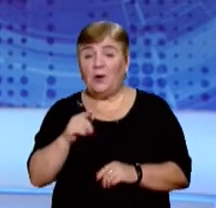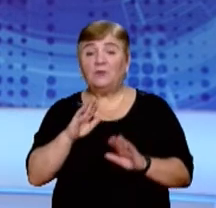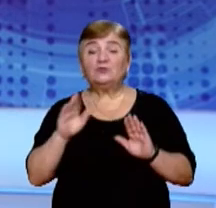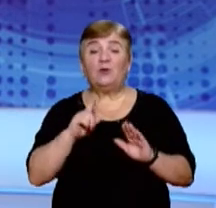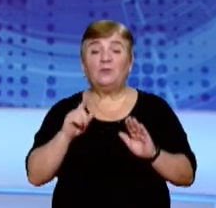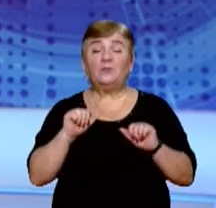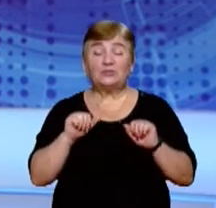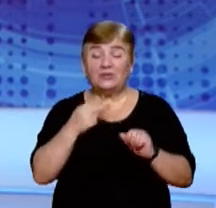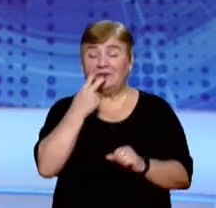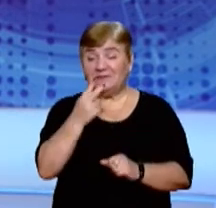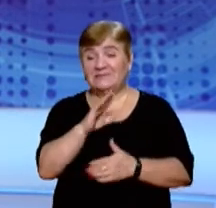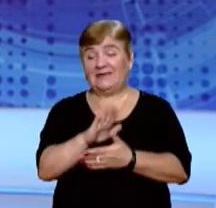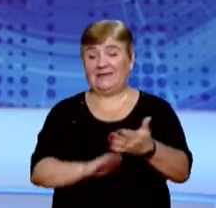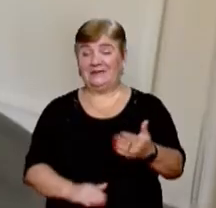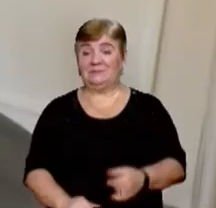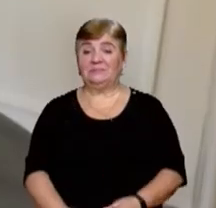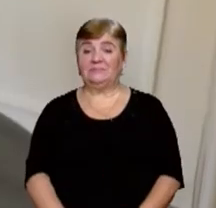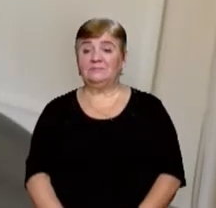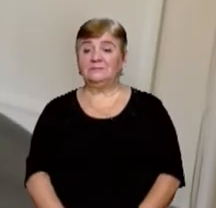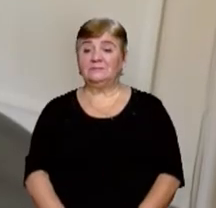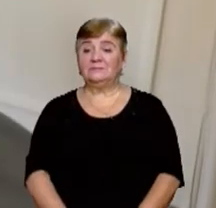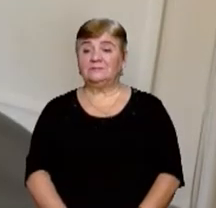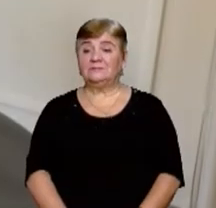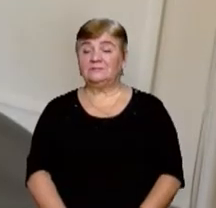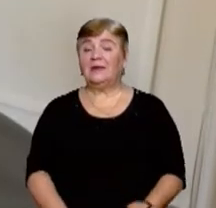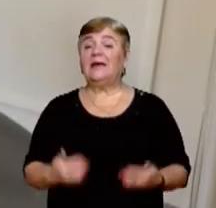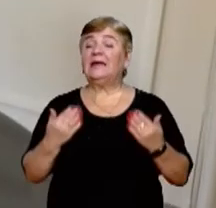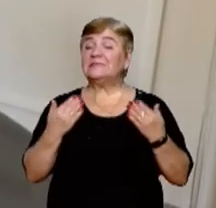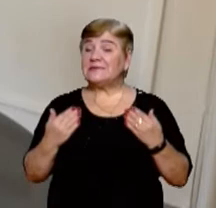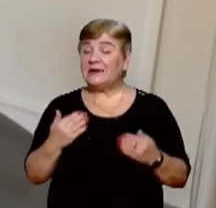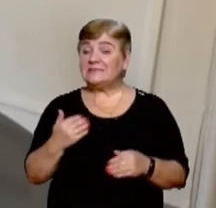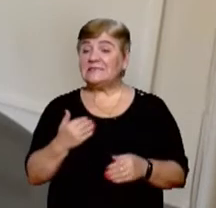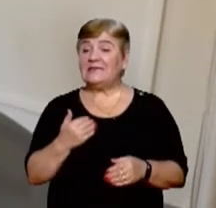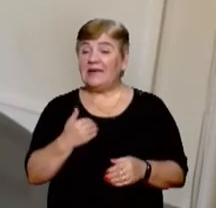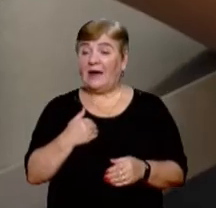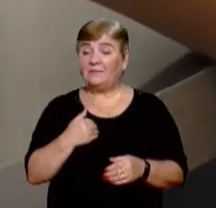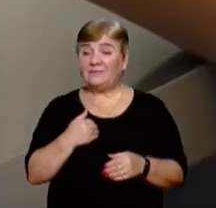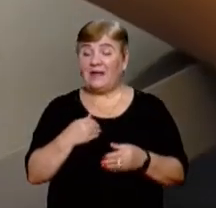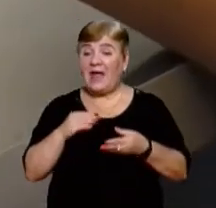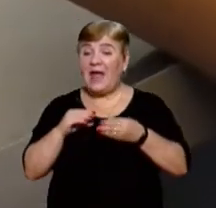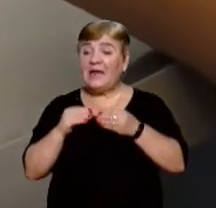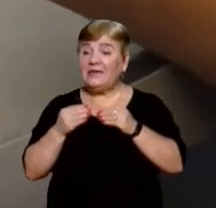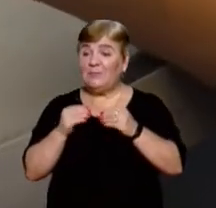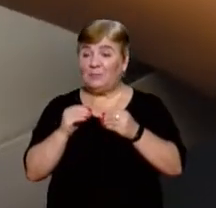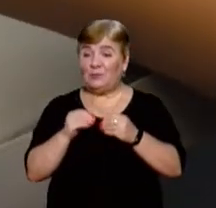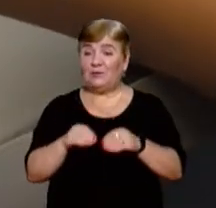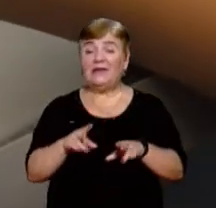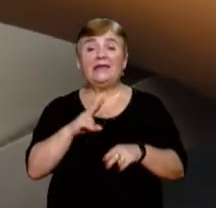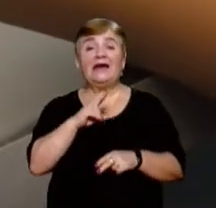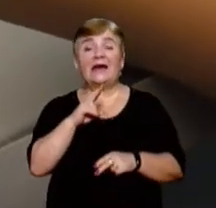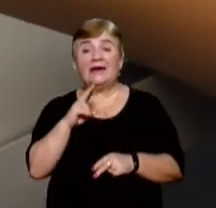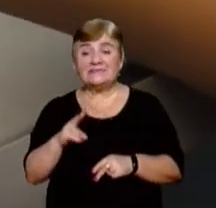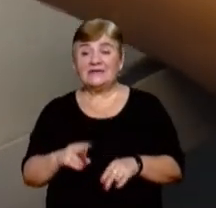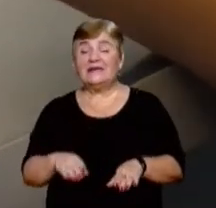про вибори – дивіться в сюжеті. Зараз я ліплю бабульку. Це не якась то,